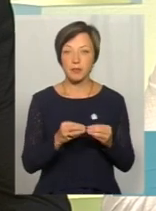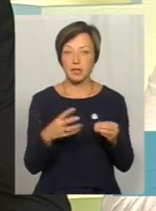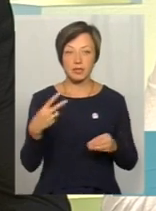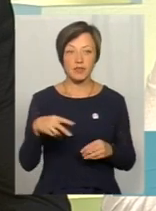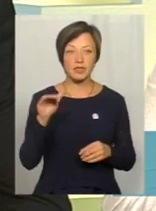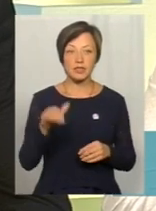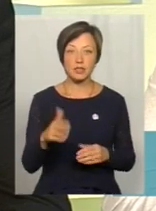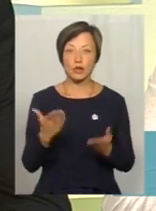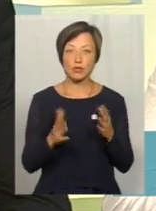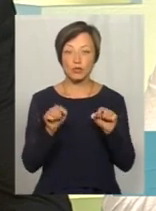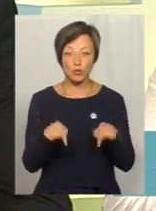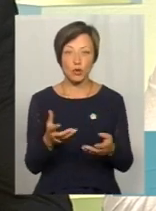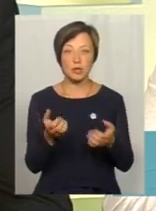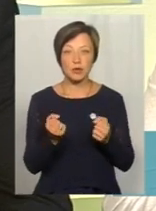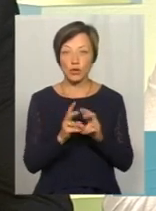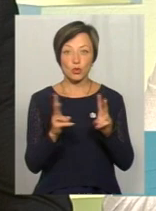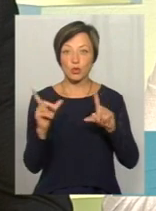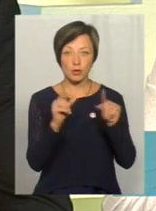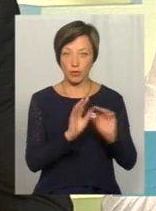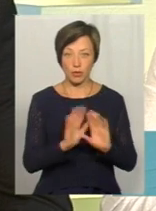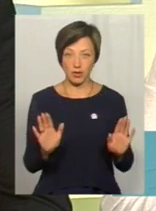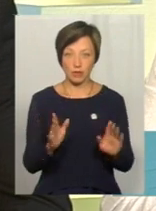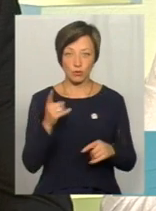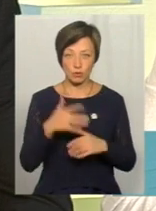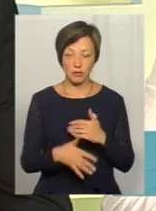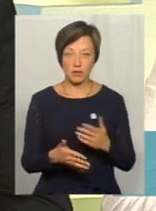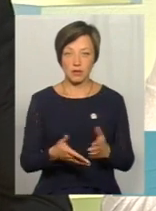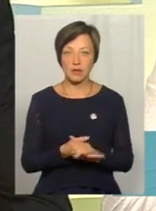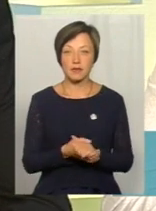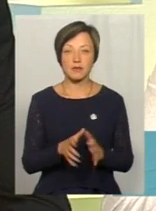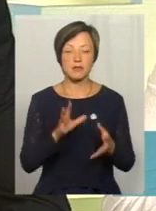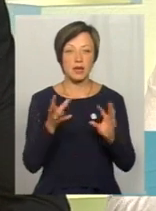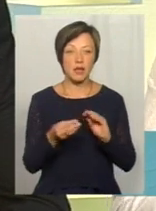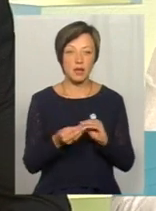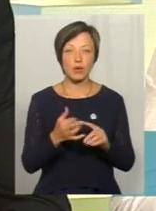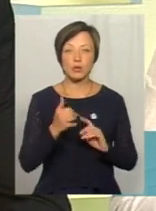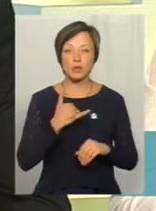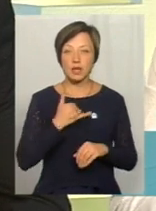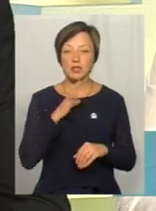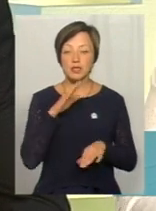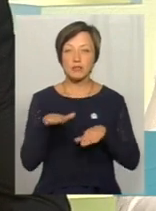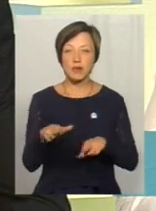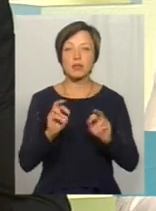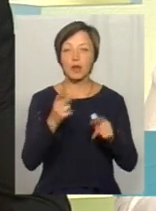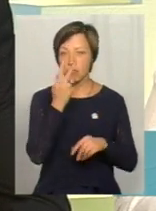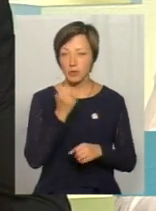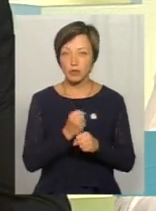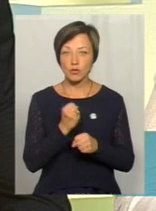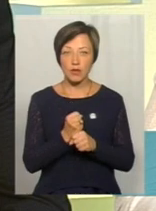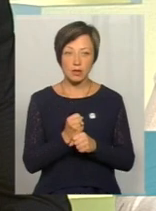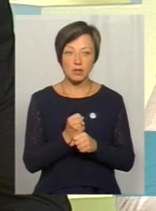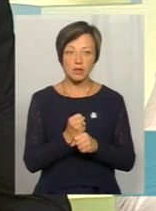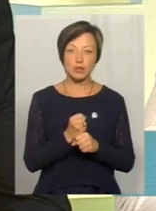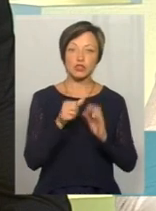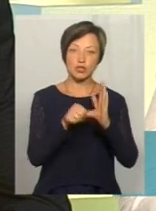-20 тисяч, якщо вони будуть тут получати, ніхто нікуди не поїде, розумієте? Тобто, взагалі, і в нас швачки як привикли працювати? Що вони працюють у